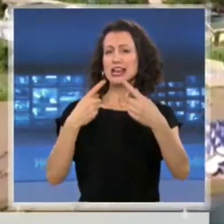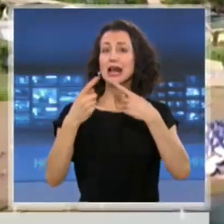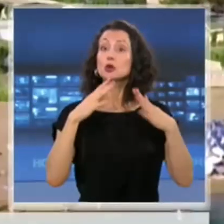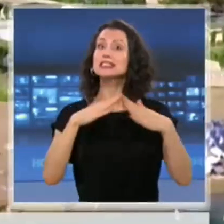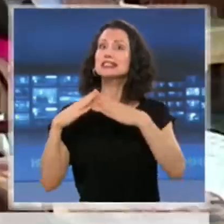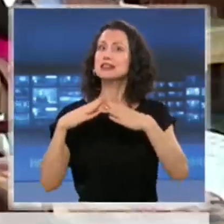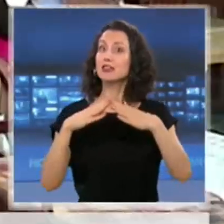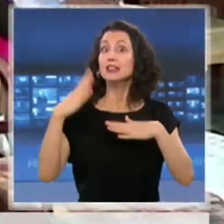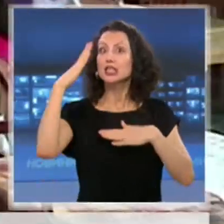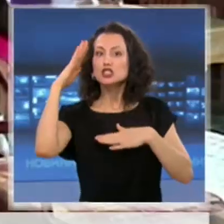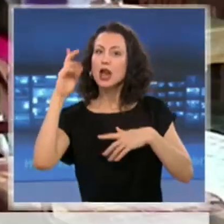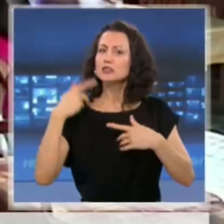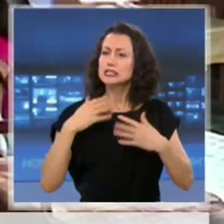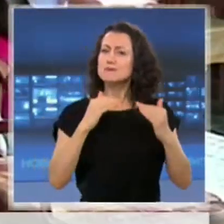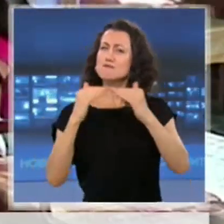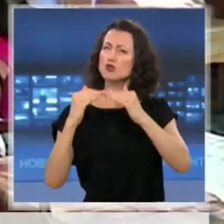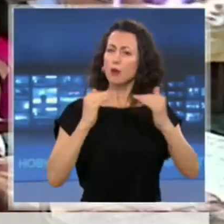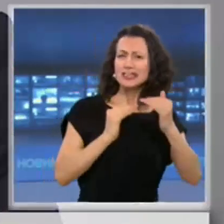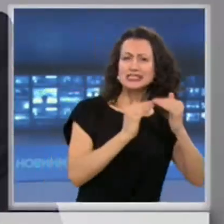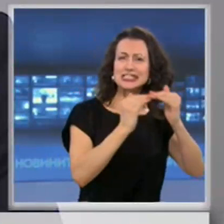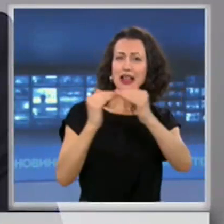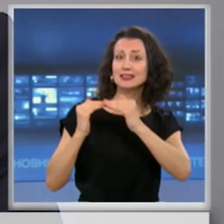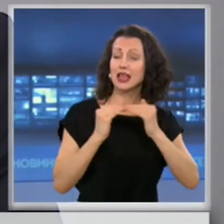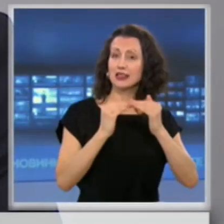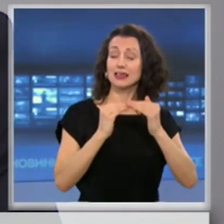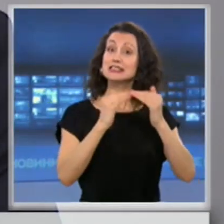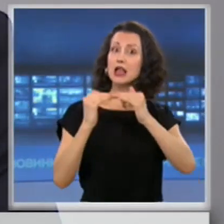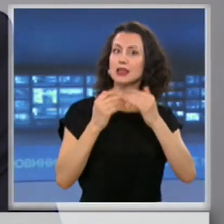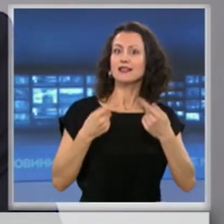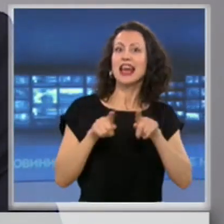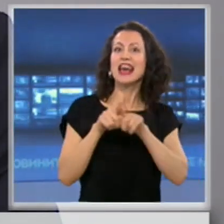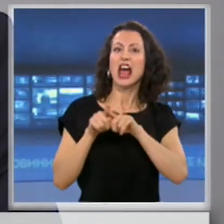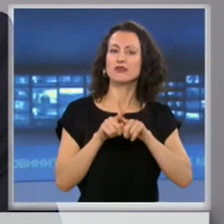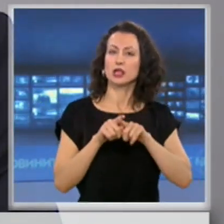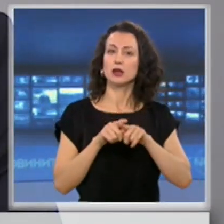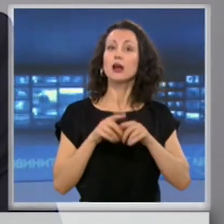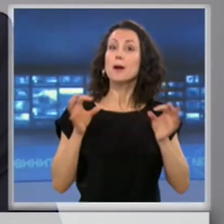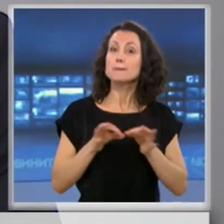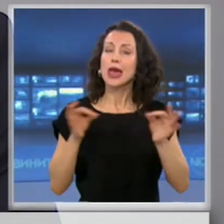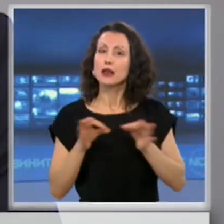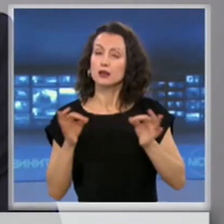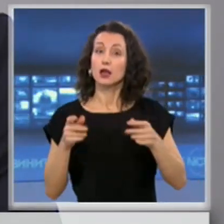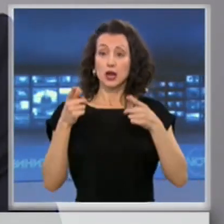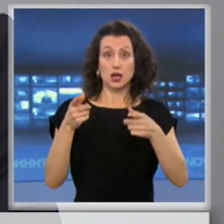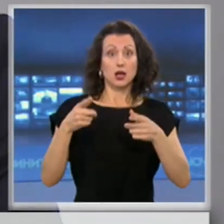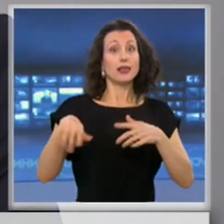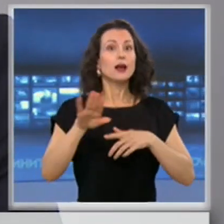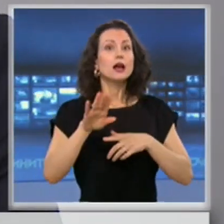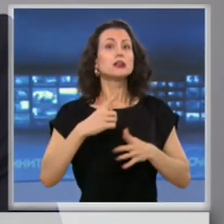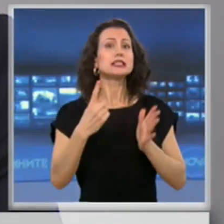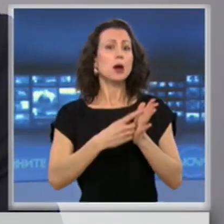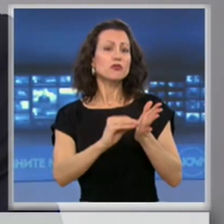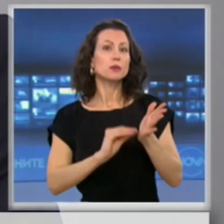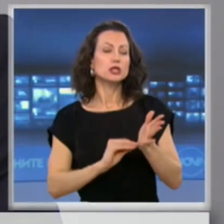А към работодателите препоръката е една. Техният персонал да работи дистанционно, до толкова, доколкото